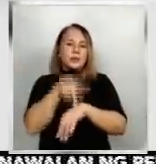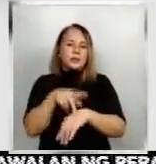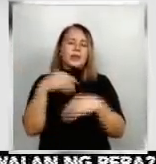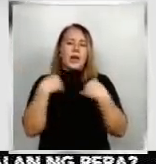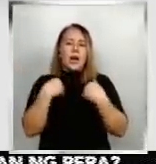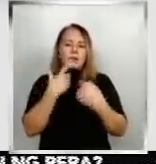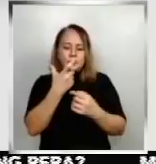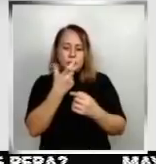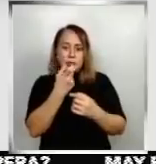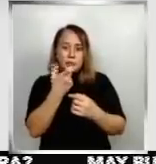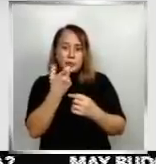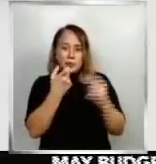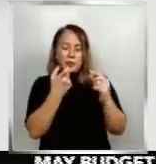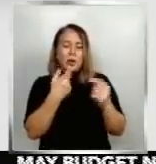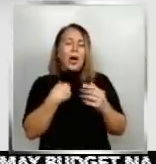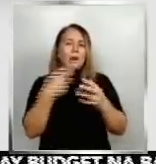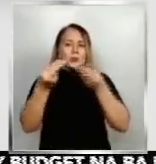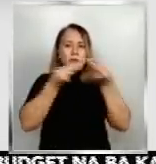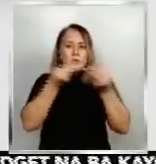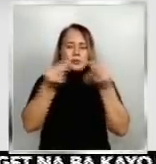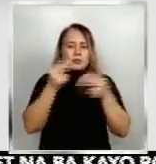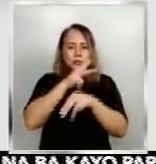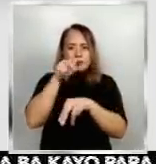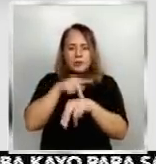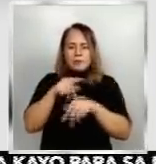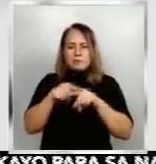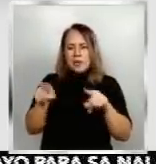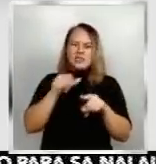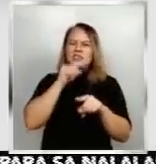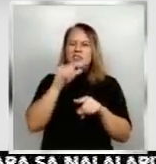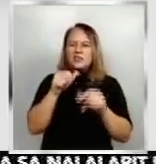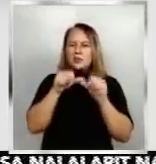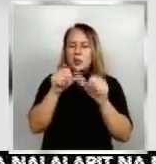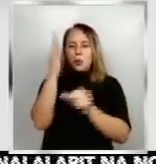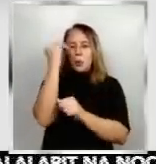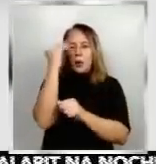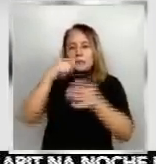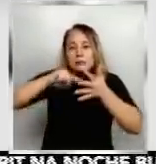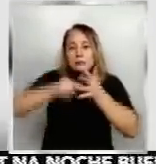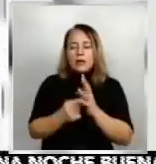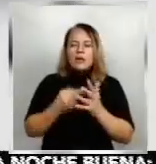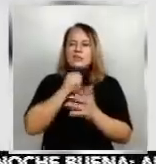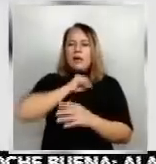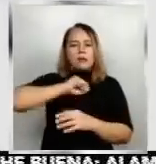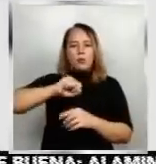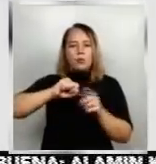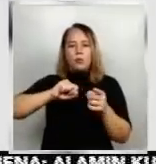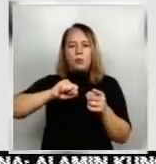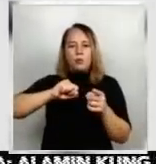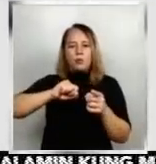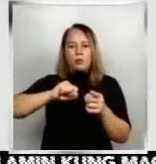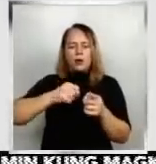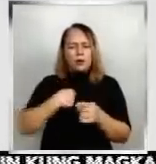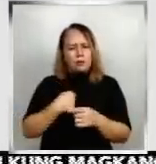May makikipag-negosasyon na raw sana sa Pilipinas pero di raw ito natuloy dahil sa simula pa lang tinanggihan na raw ito. Pero tinawag